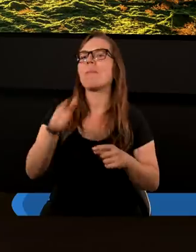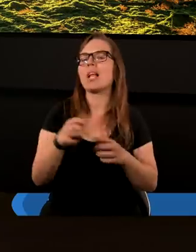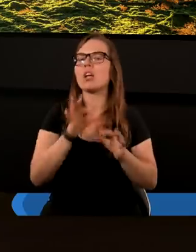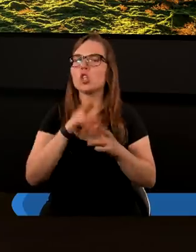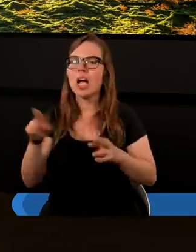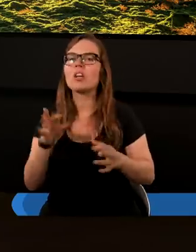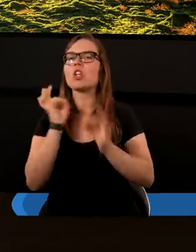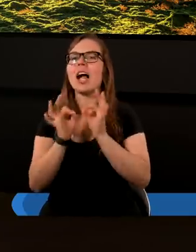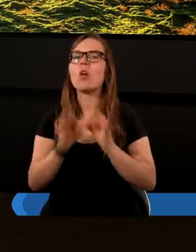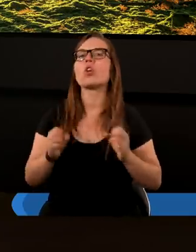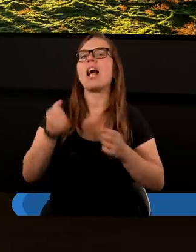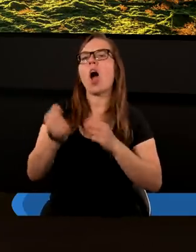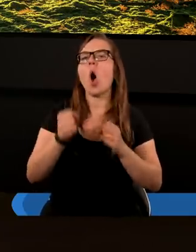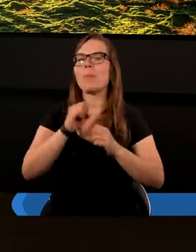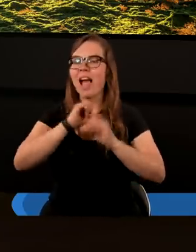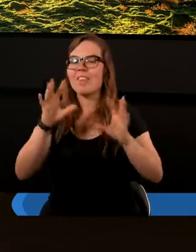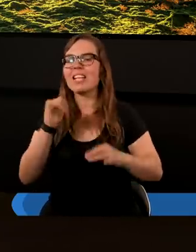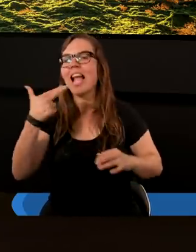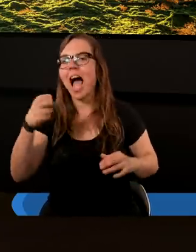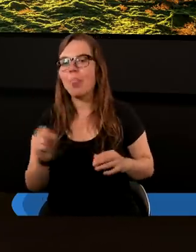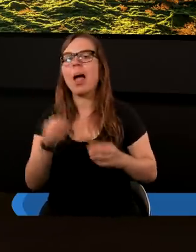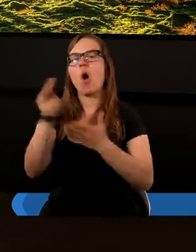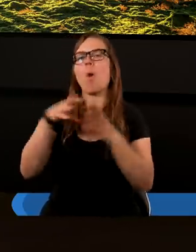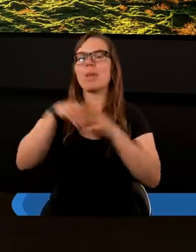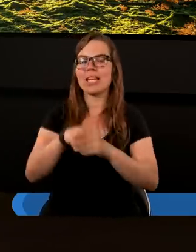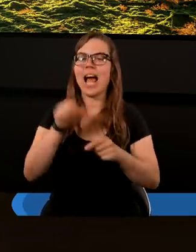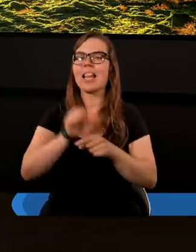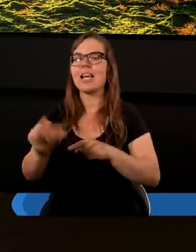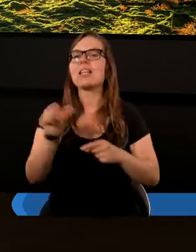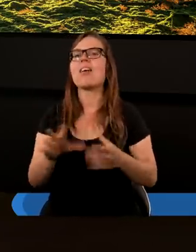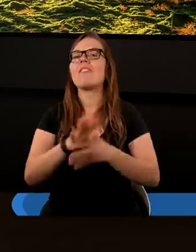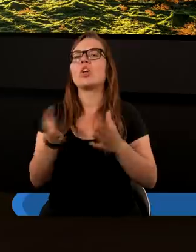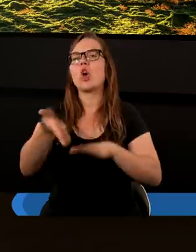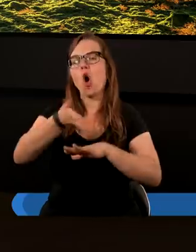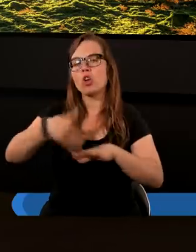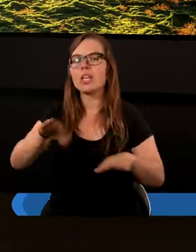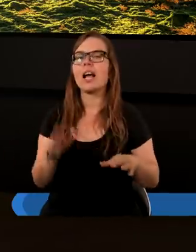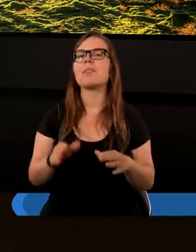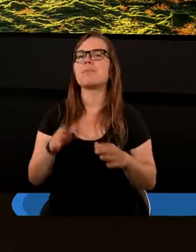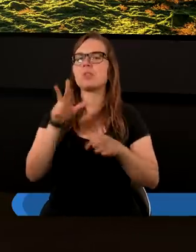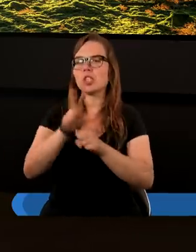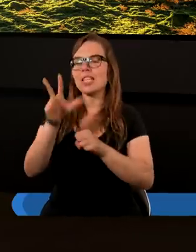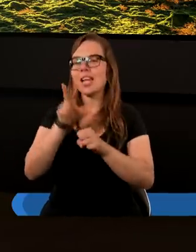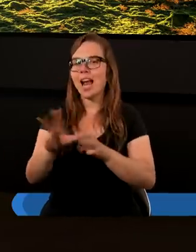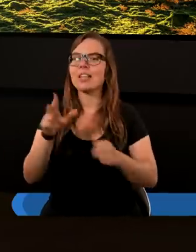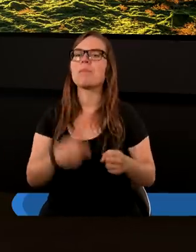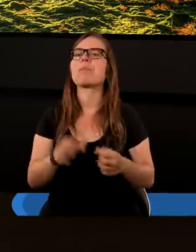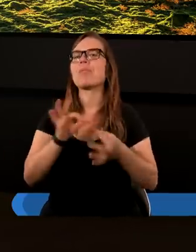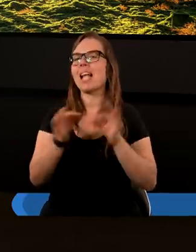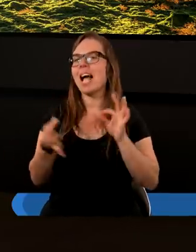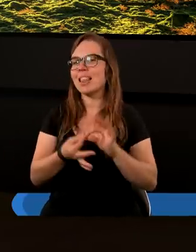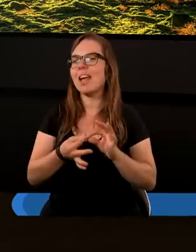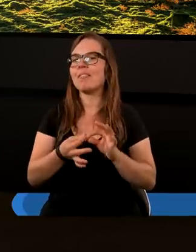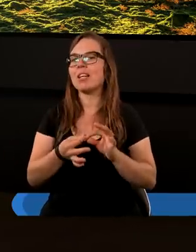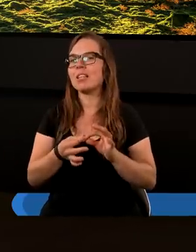szczególnie w Księdze Apokalipsy jest opisane w rozdziale 13. Nawet